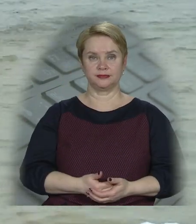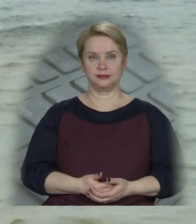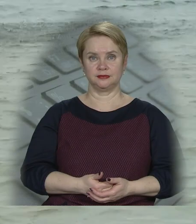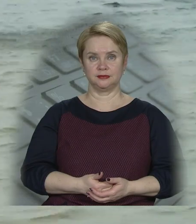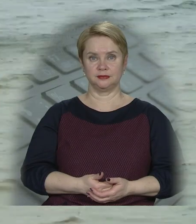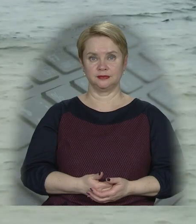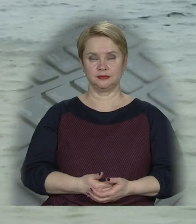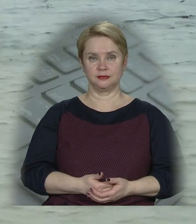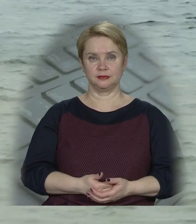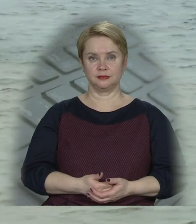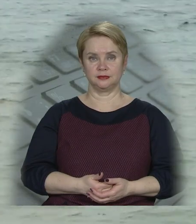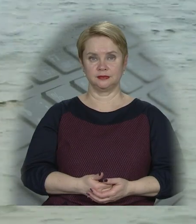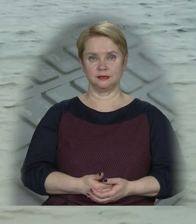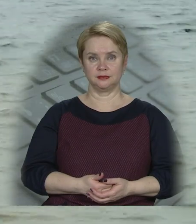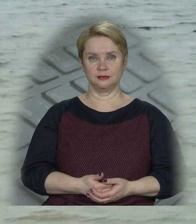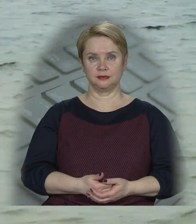каналу.